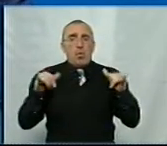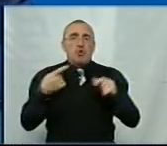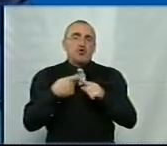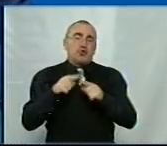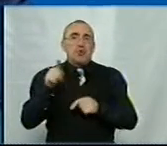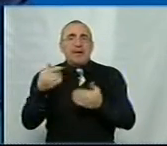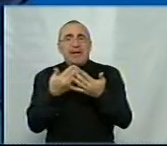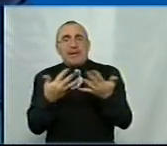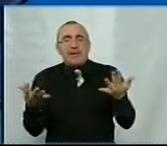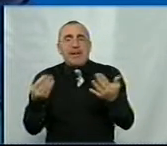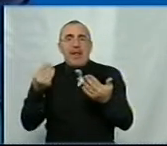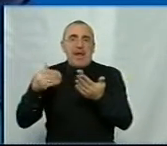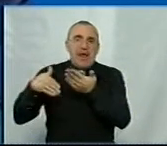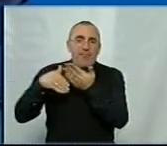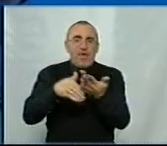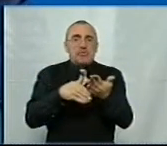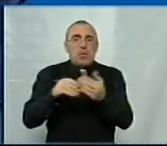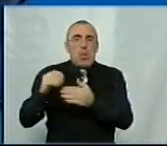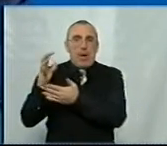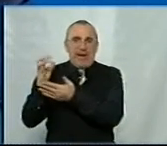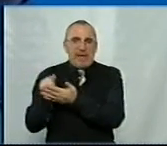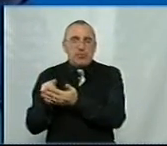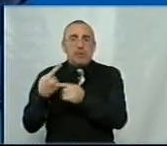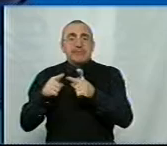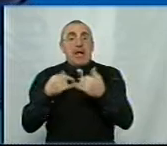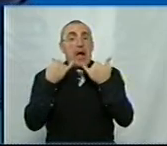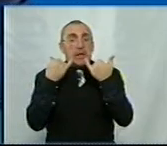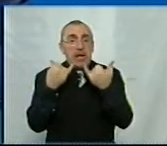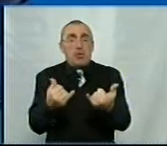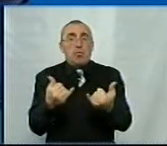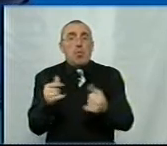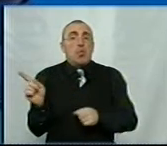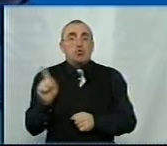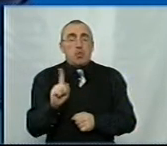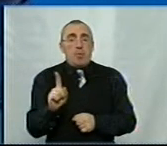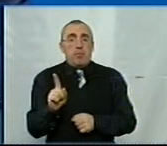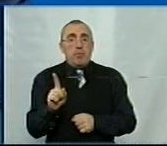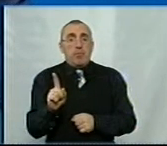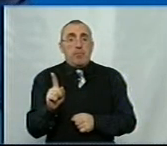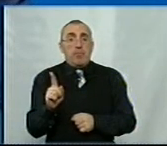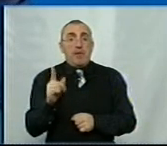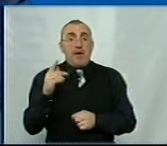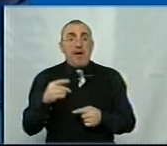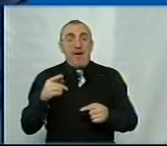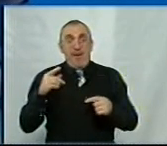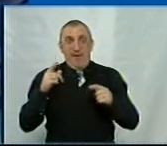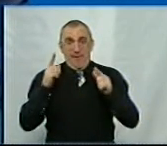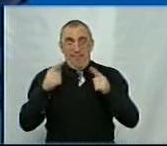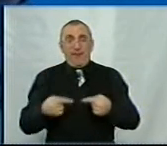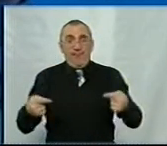то інших інвестиційних ресурсів, задля того, щоб в разі визначення